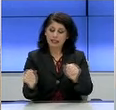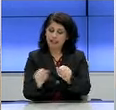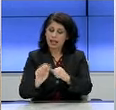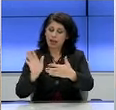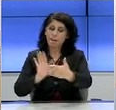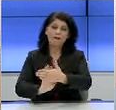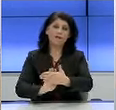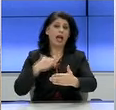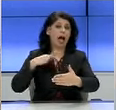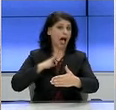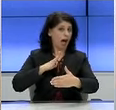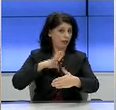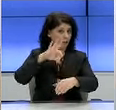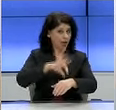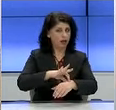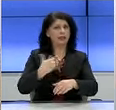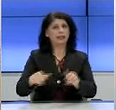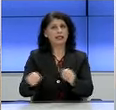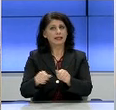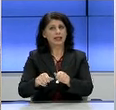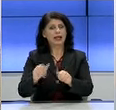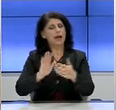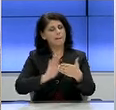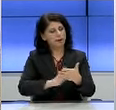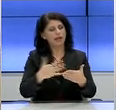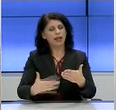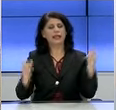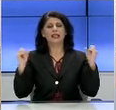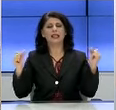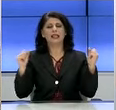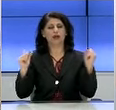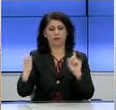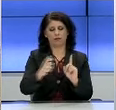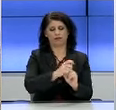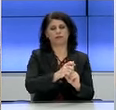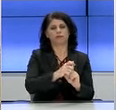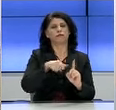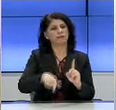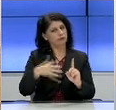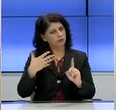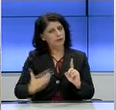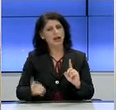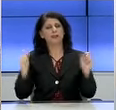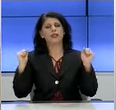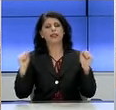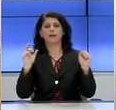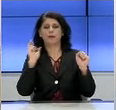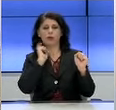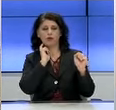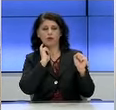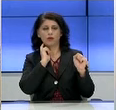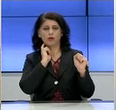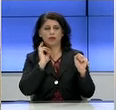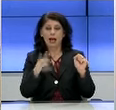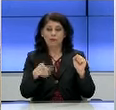Τόσο τα κρούσματα, όσο και οι στενές τους επαφές τέθηκαν σε υγειονομική απομόνωση σύμφωνα με τα εφιστάμενα υγειονομικά πρωτόκολλα,